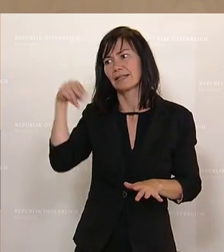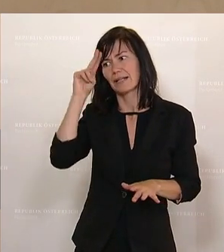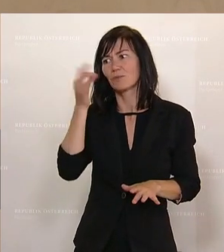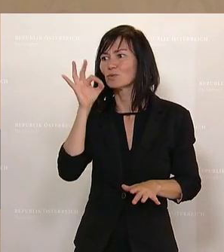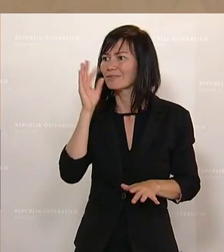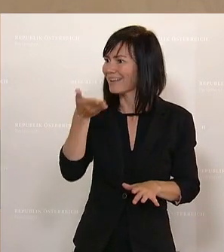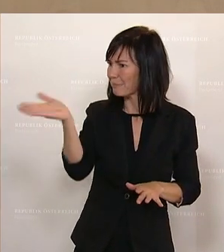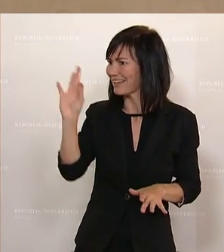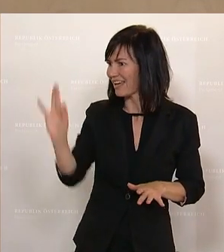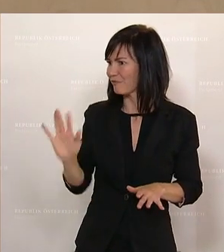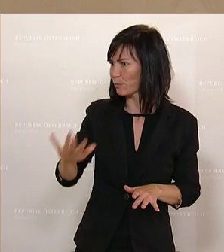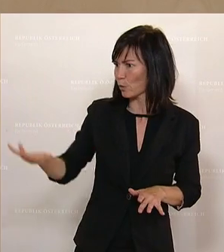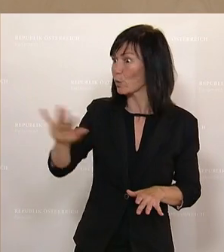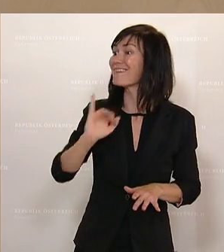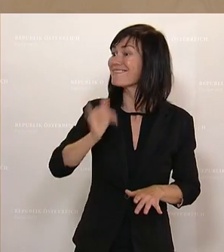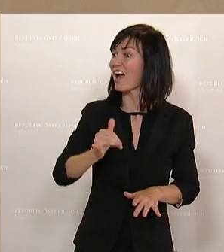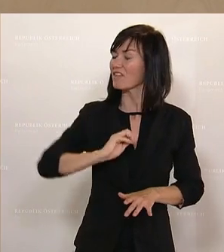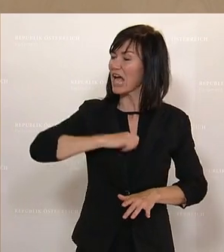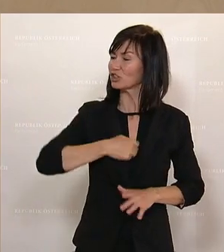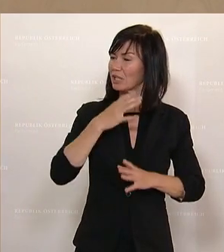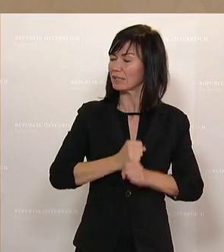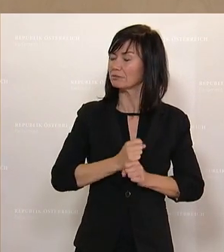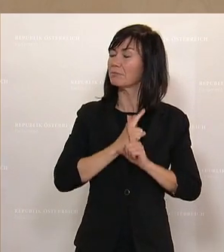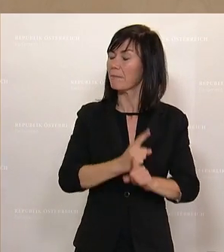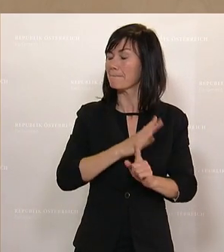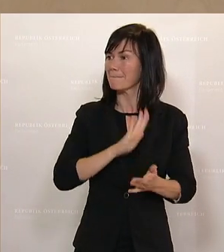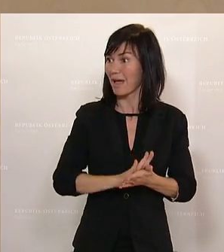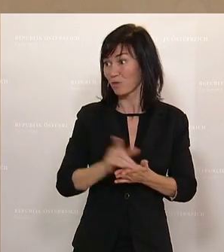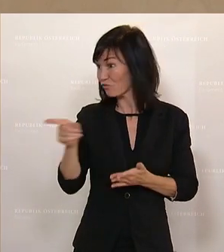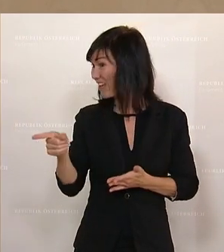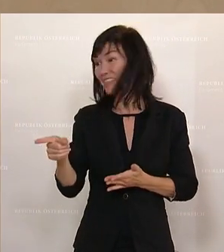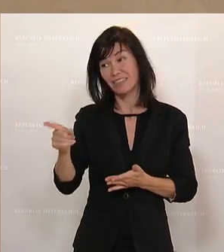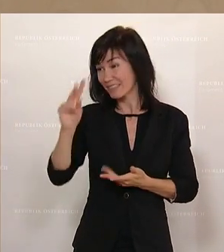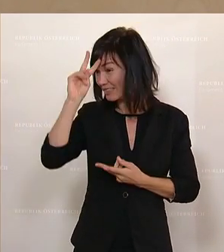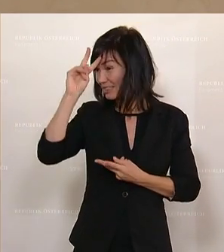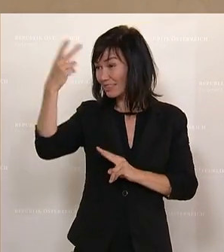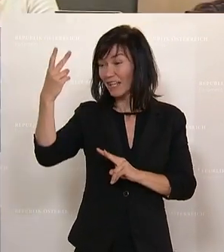euch auf den Kopf stellt, das werden wir weiter tun. Danke fürs Zuhören.